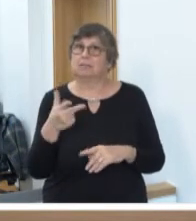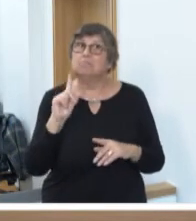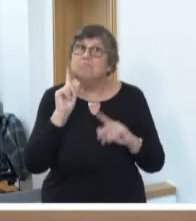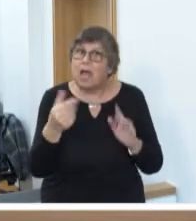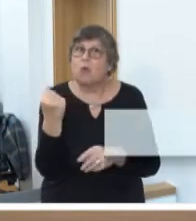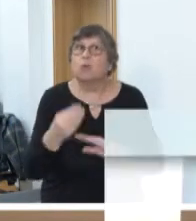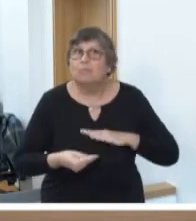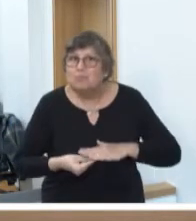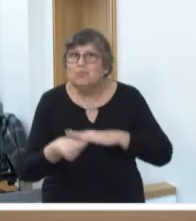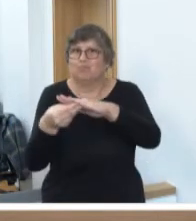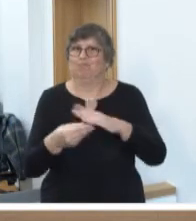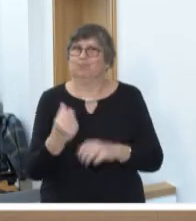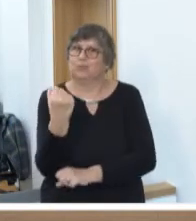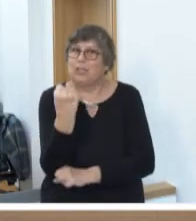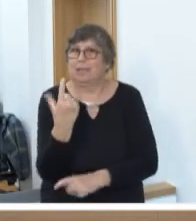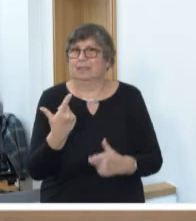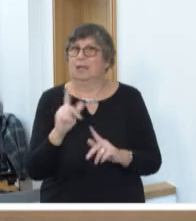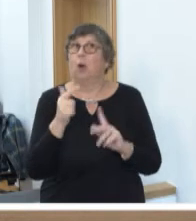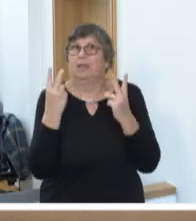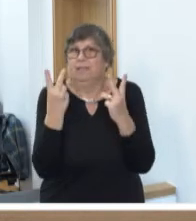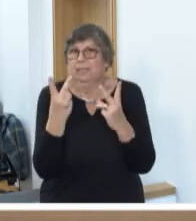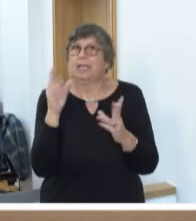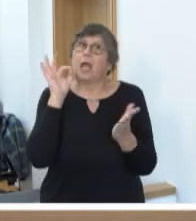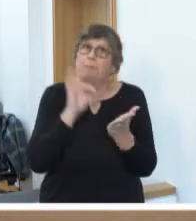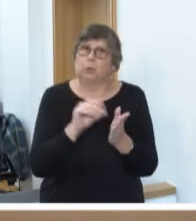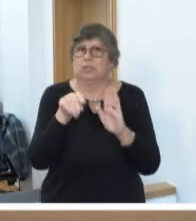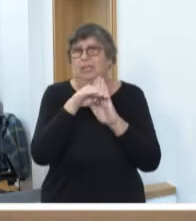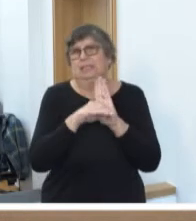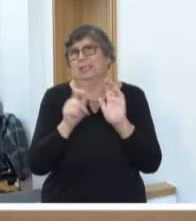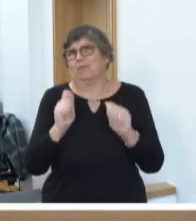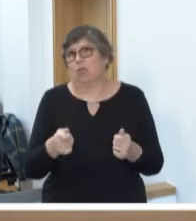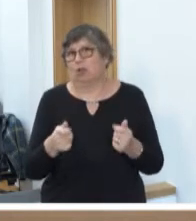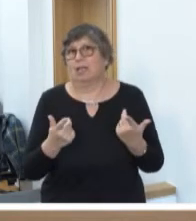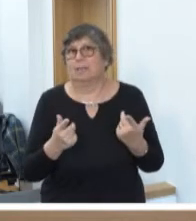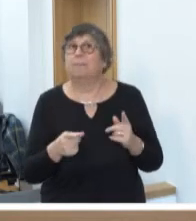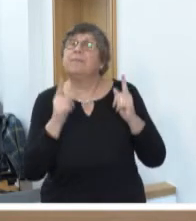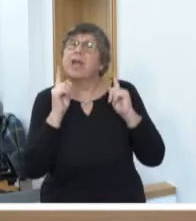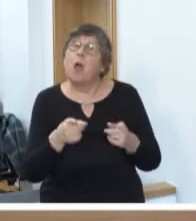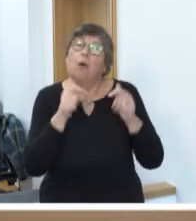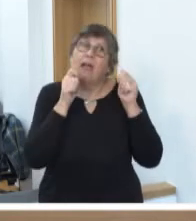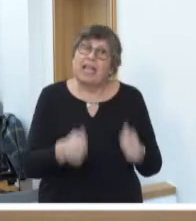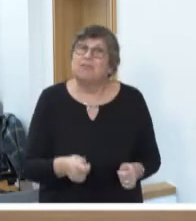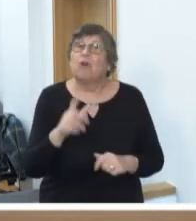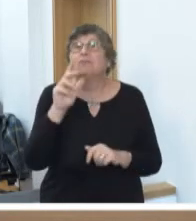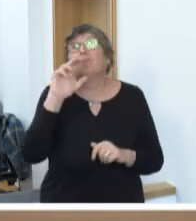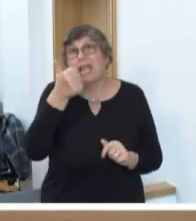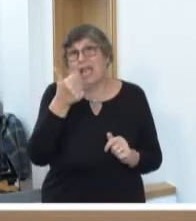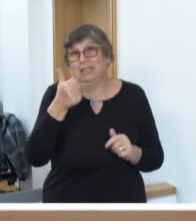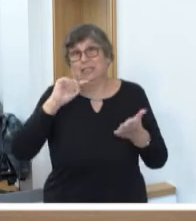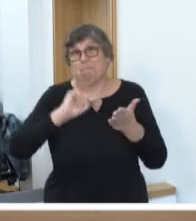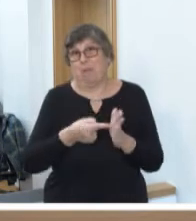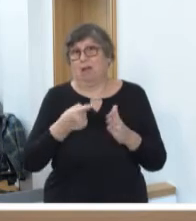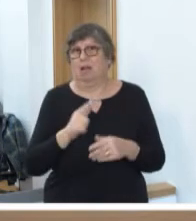ist ein ganz wichtiger Punkt in diesem Gesetzesvorschlag. Daneben steht der Entwurf erstmals die